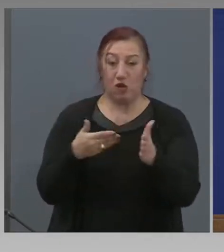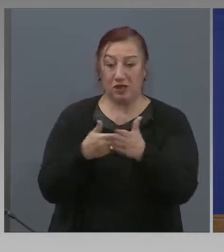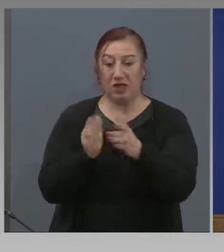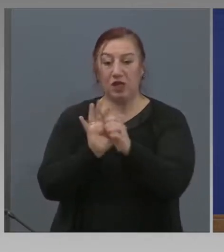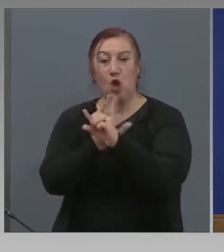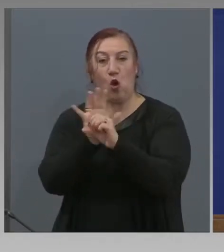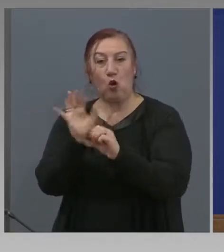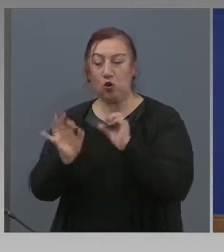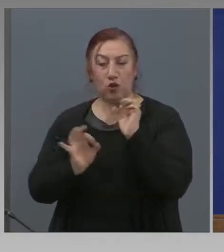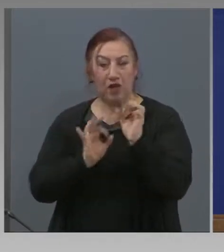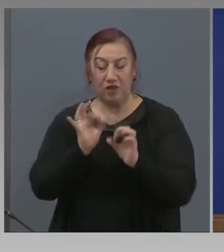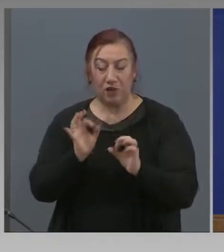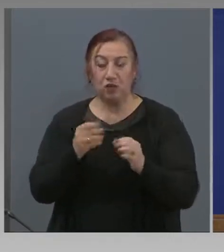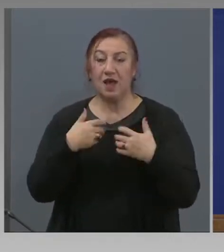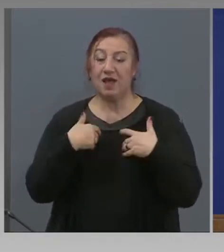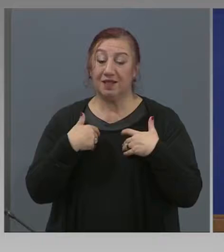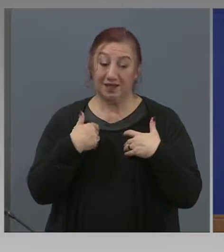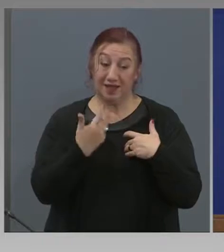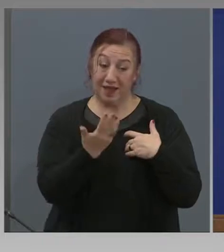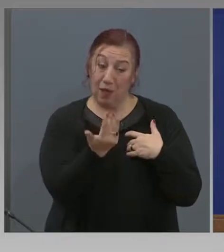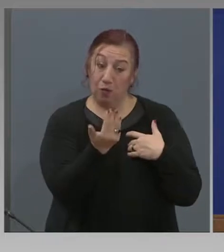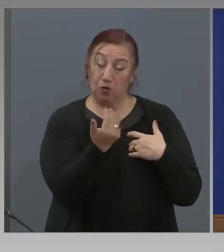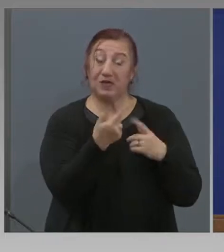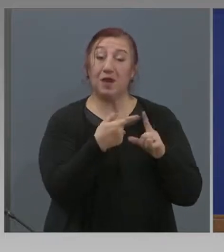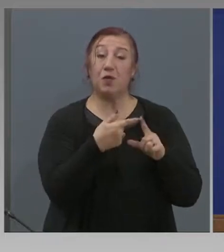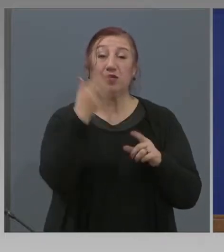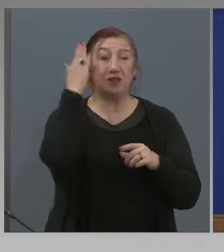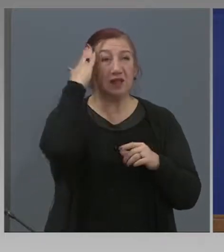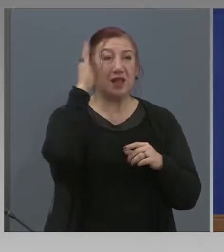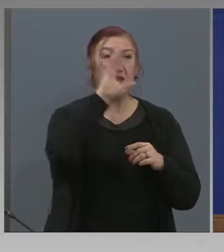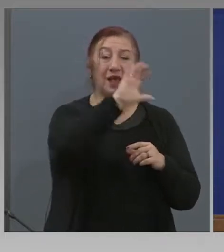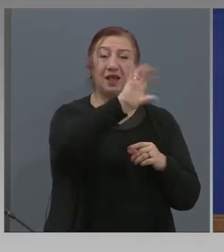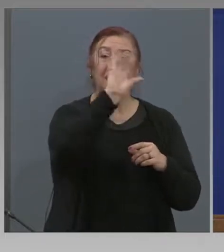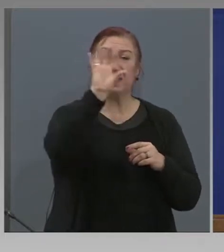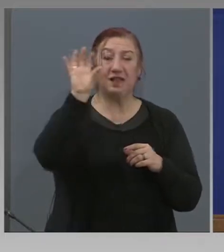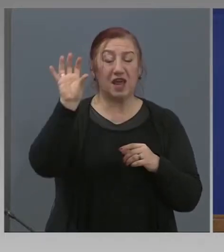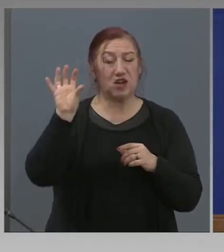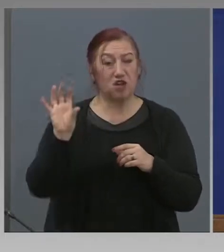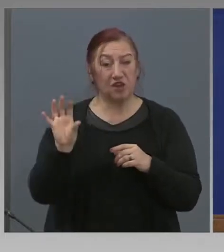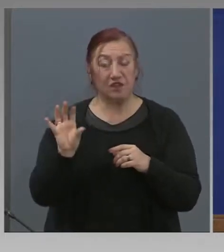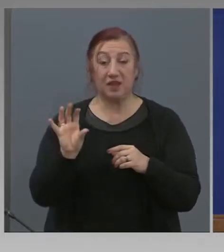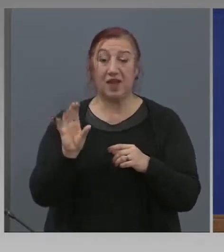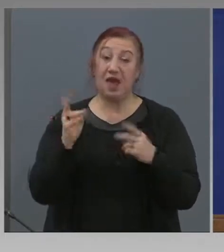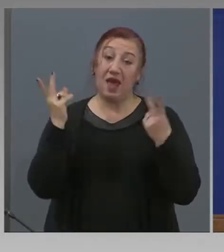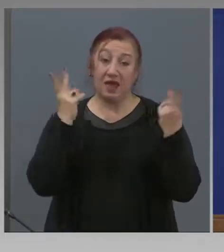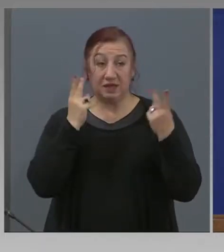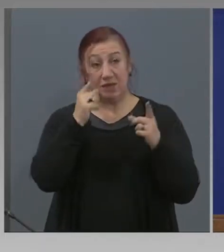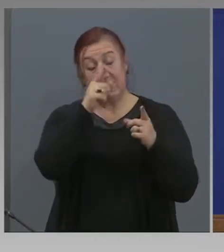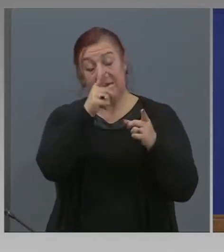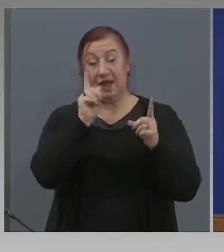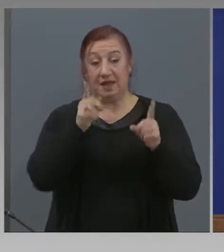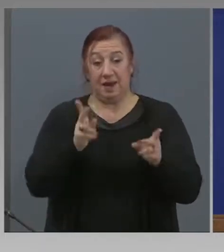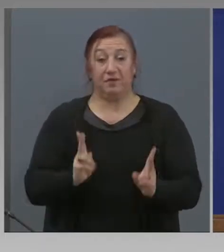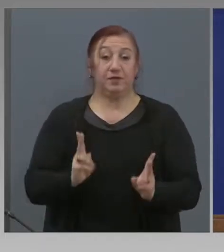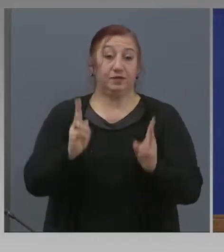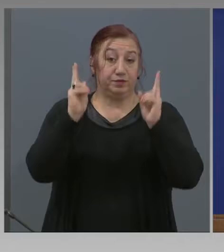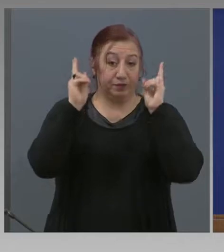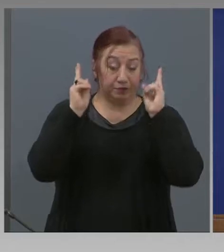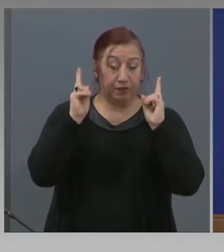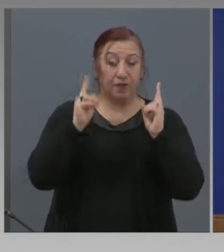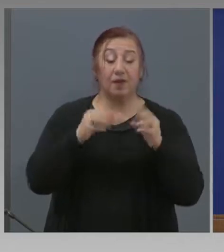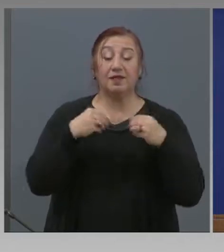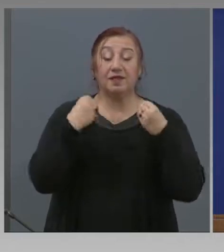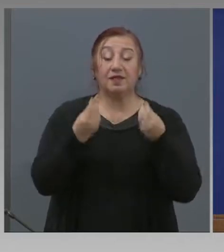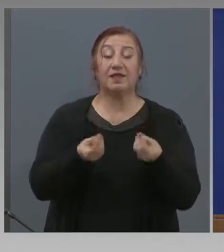поискахме от държавите, разбира се, при тяхно съгласие, да дадат